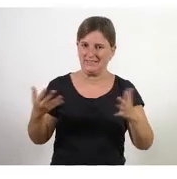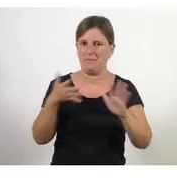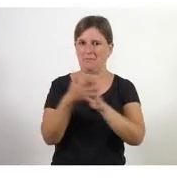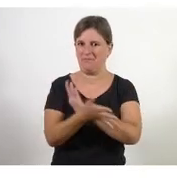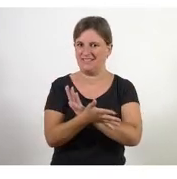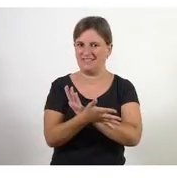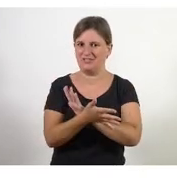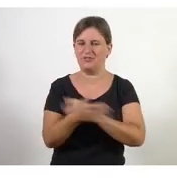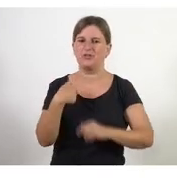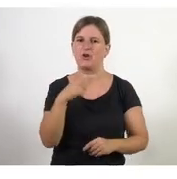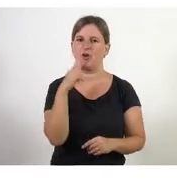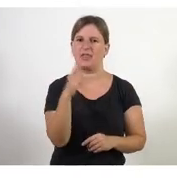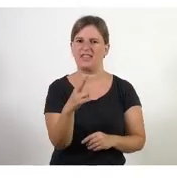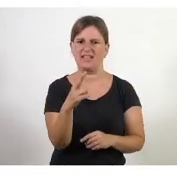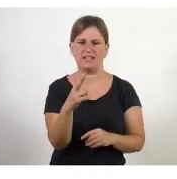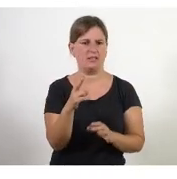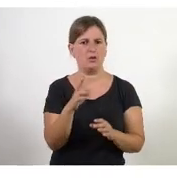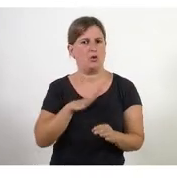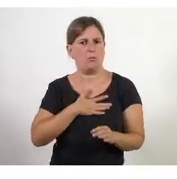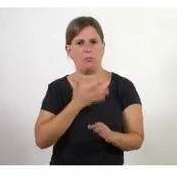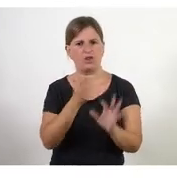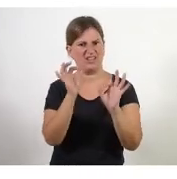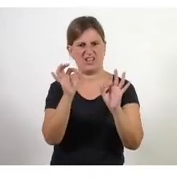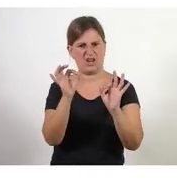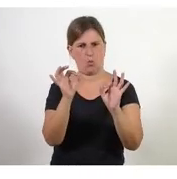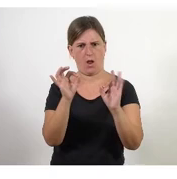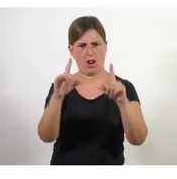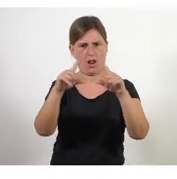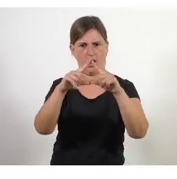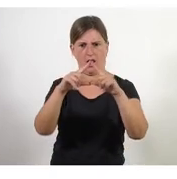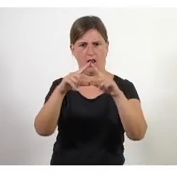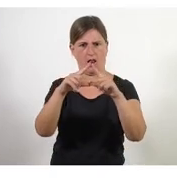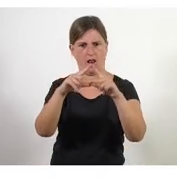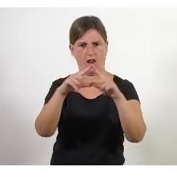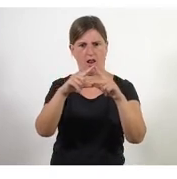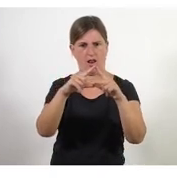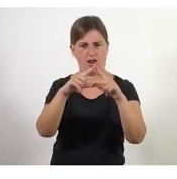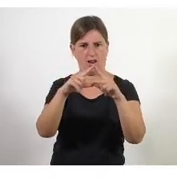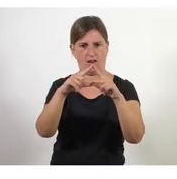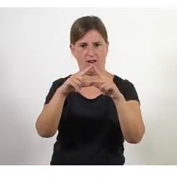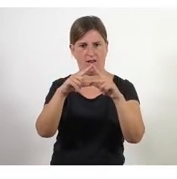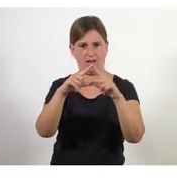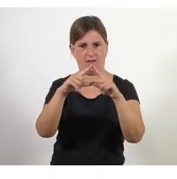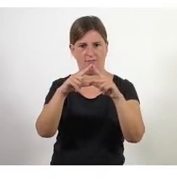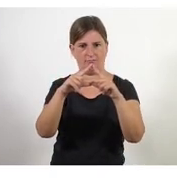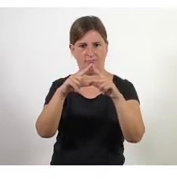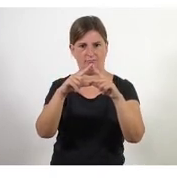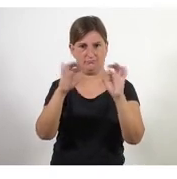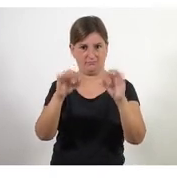parlo que mantenim la piràmide normalitzada la la de la base a baix